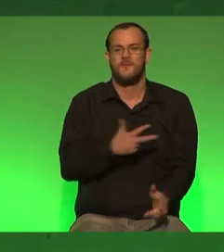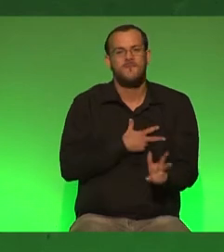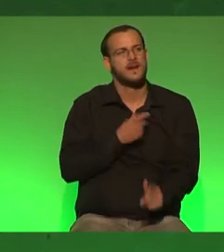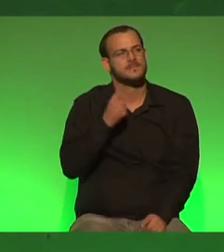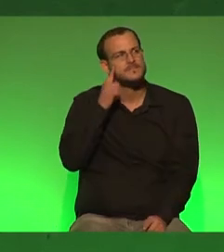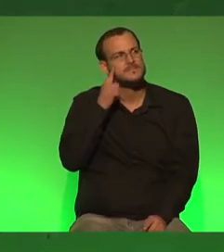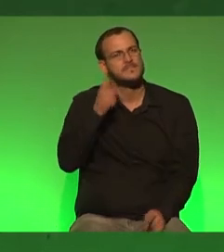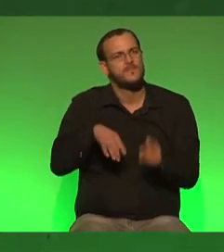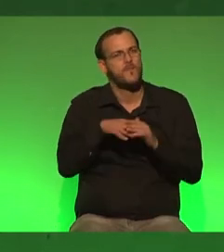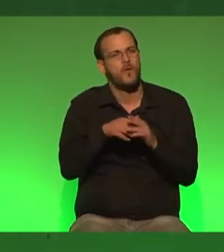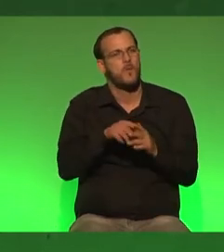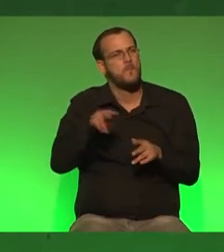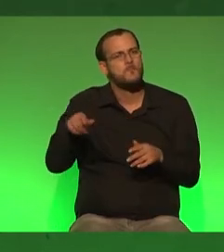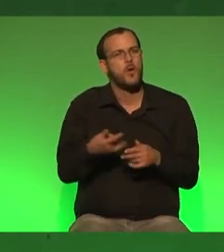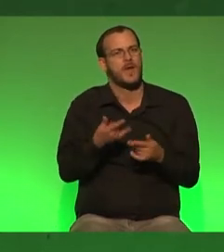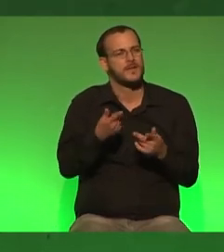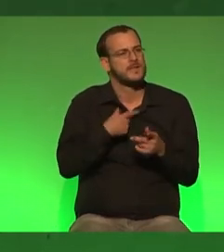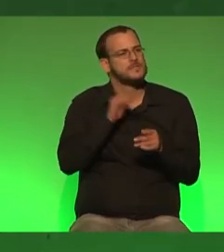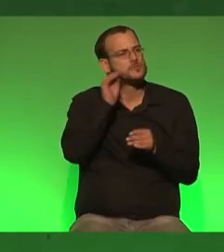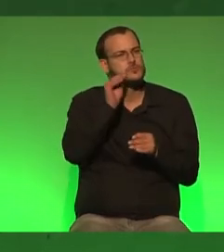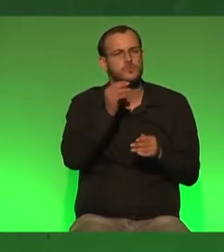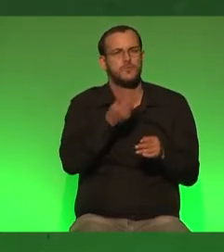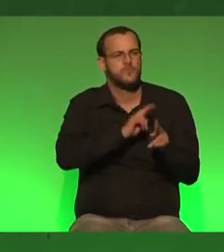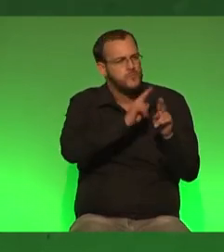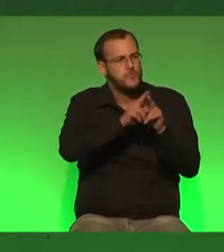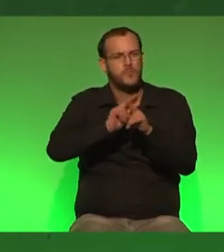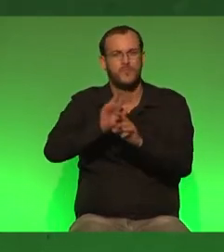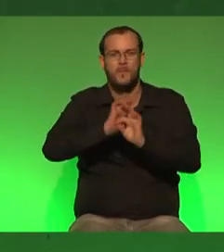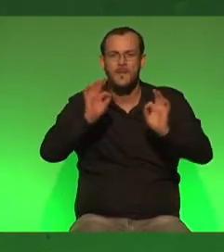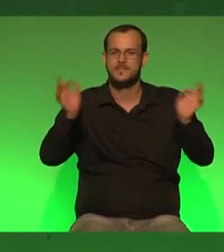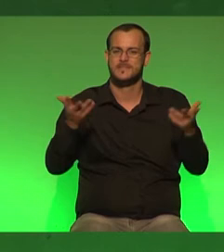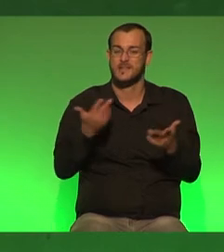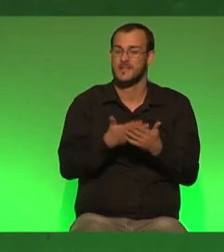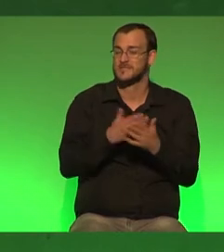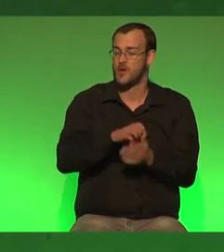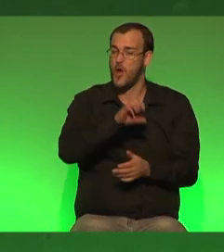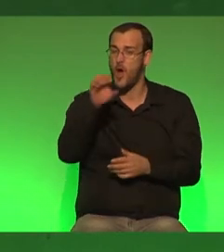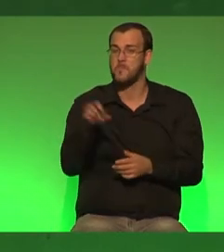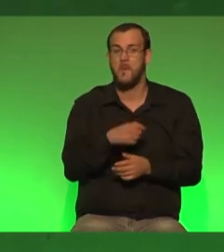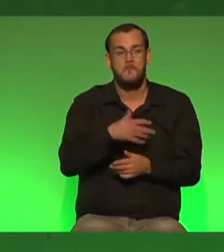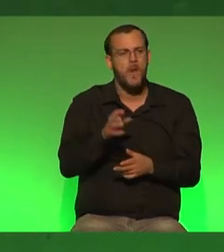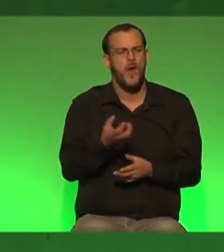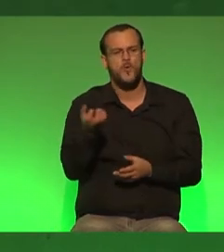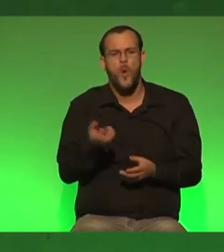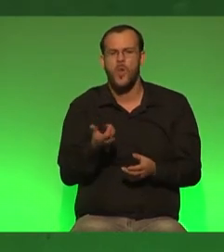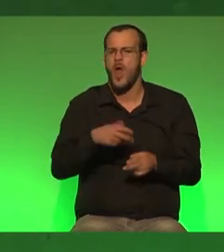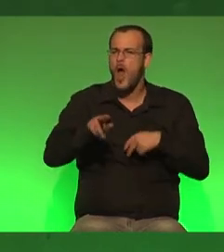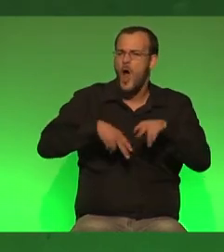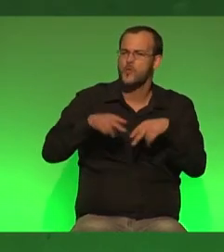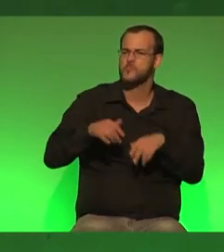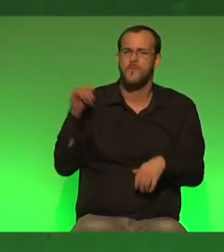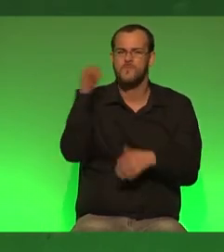sinnvolle Projekte, die Zukunft gestalten können. Deshalb brauchen wir aus Europa nicht mehr Geld für Kohle, für Autobahnen oder für